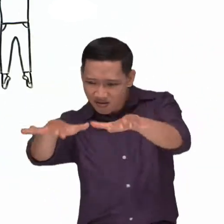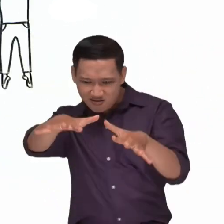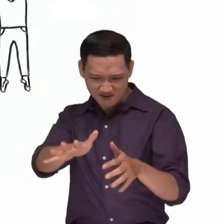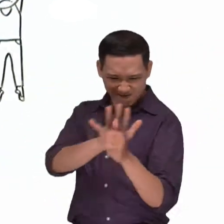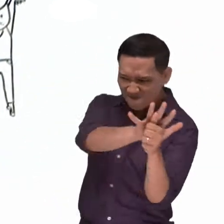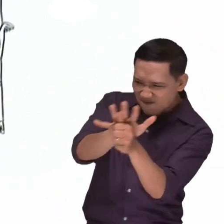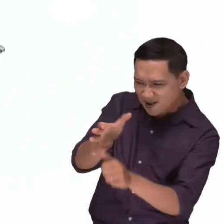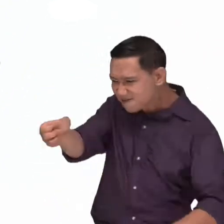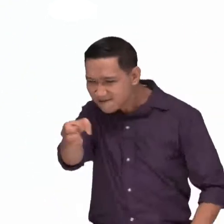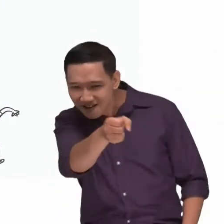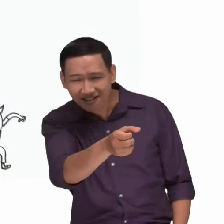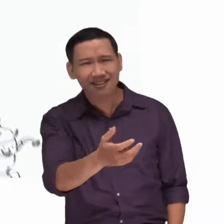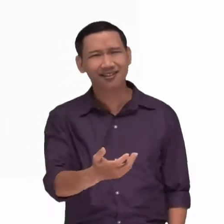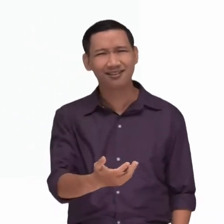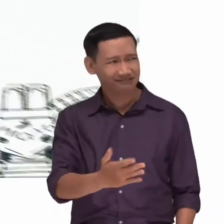dây